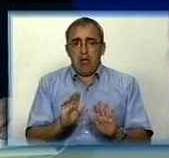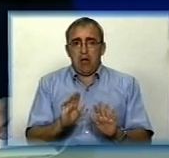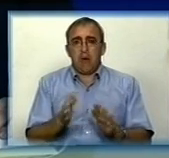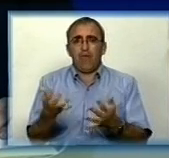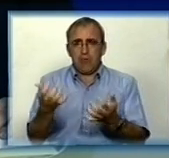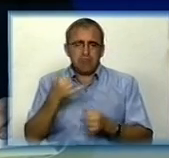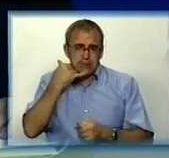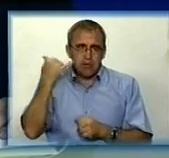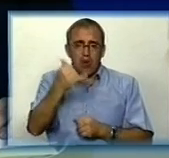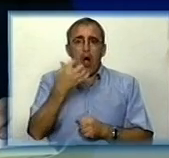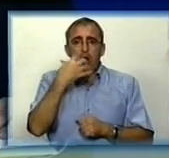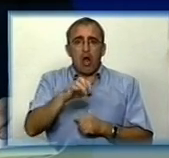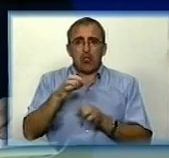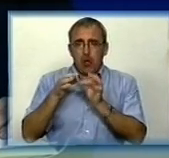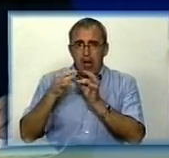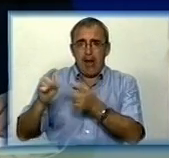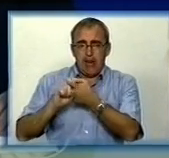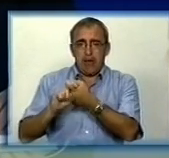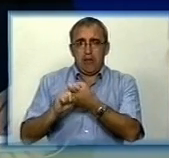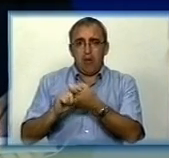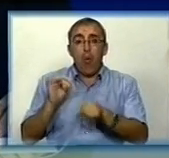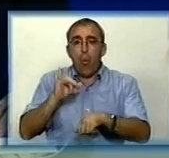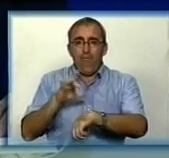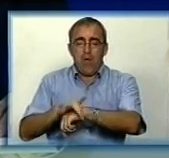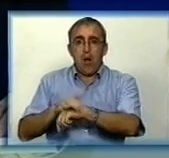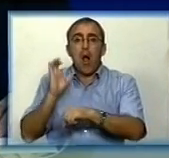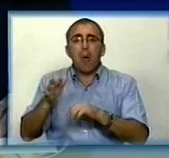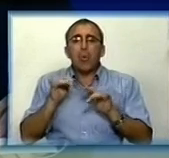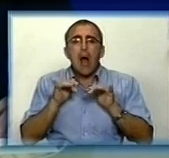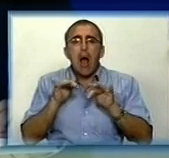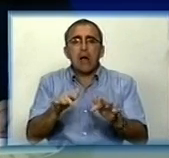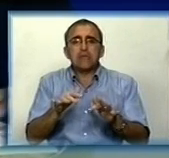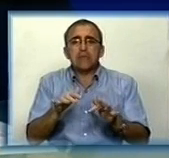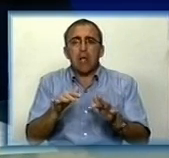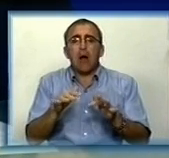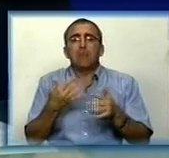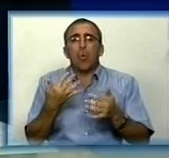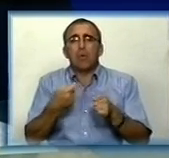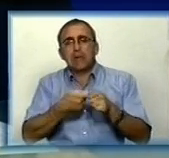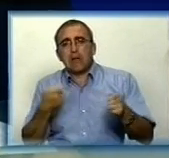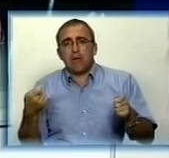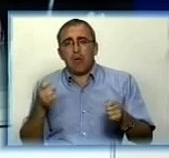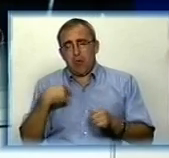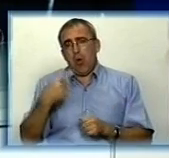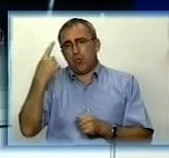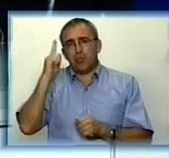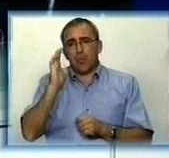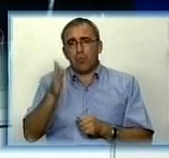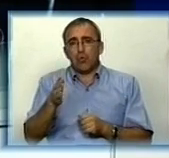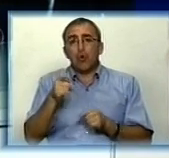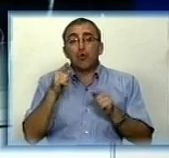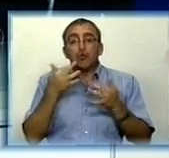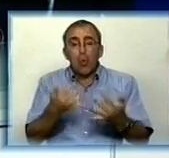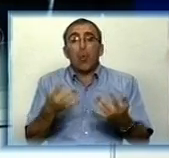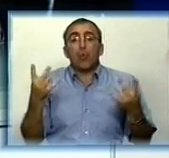брати, званити на горячу лінію і сообщати о таких фактах. Як довго витримати ця акція? Я думаю, що вона буде длитися стільки,